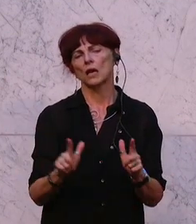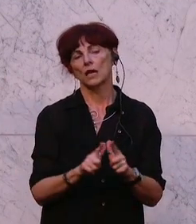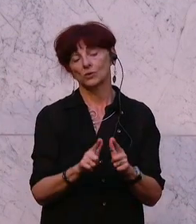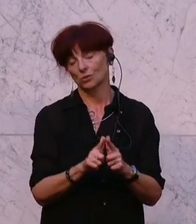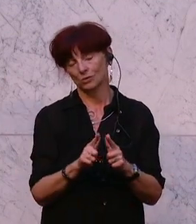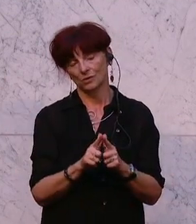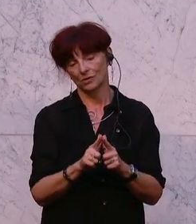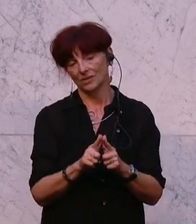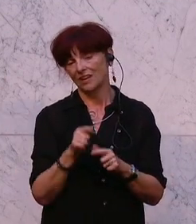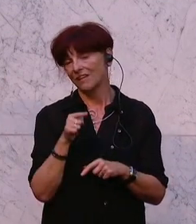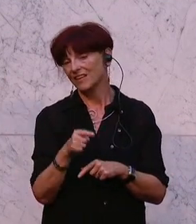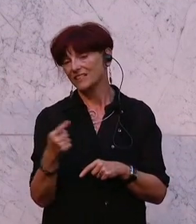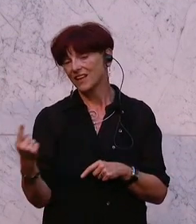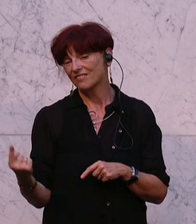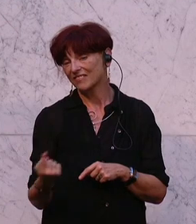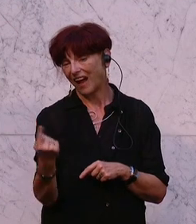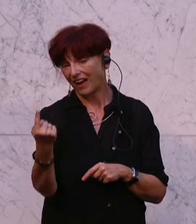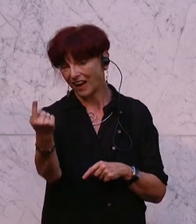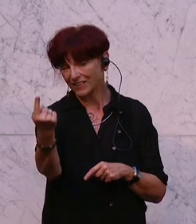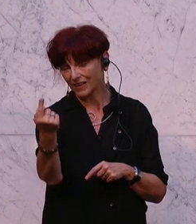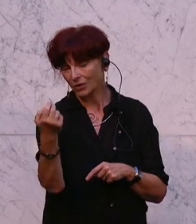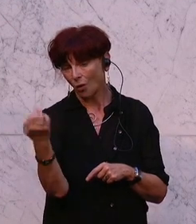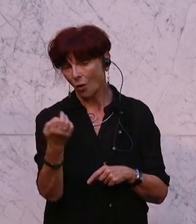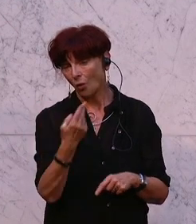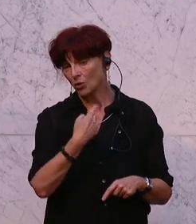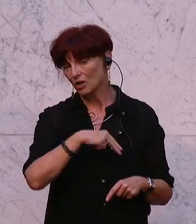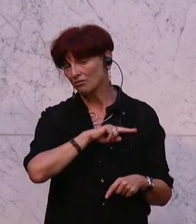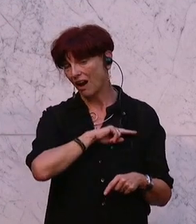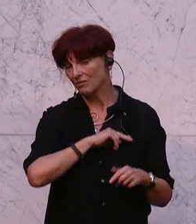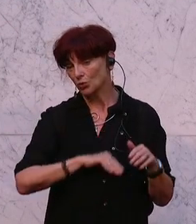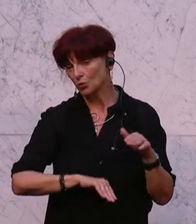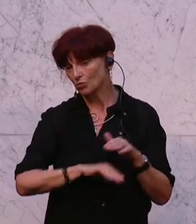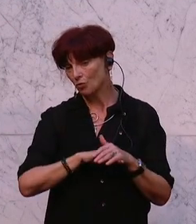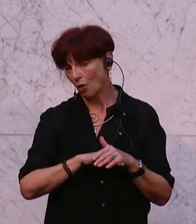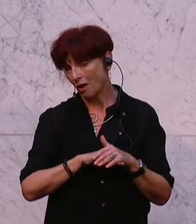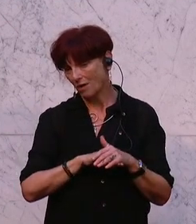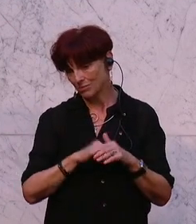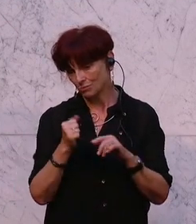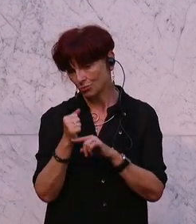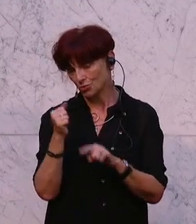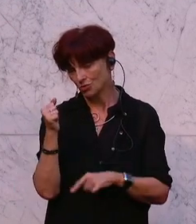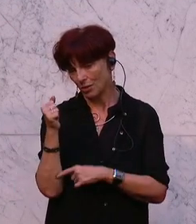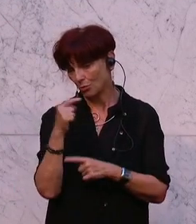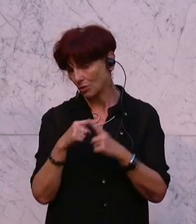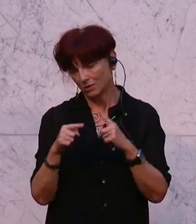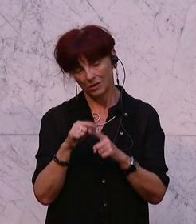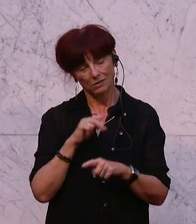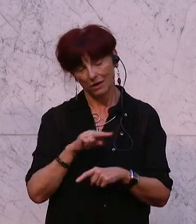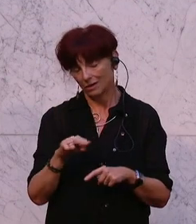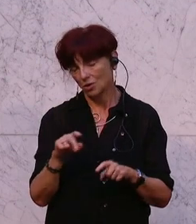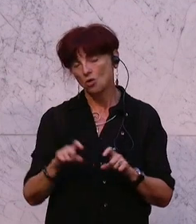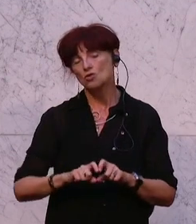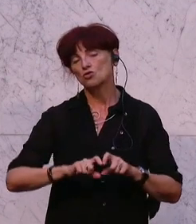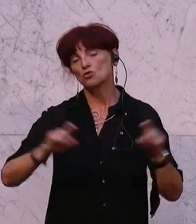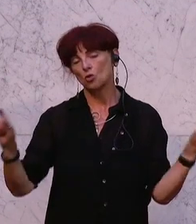entfernt von einer nachhaltigen oder verantwortungsvollen Budgetpolitik. Das ist Schuldenpolitik in Rheinkultur.